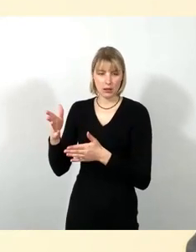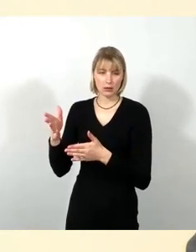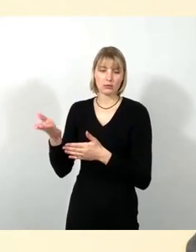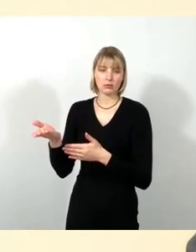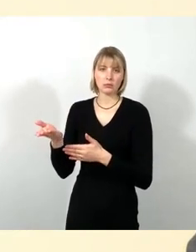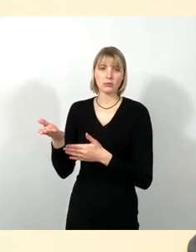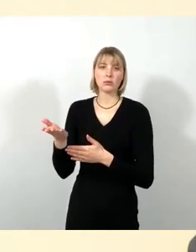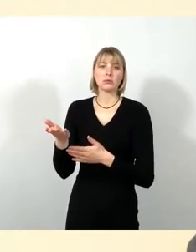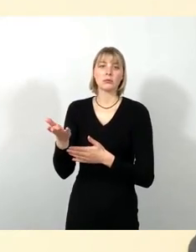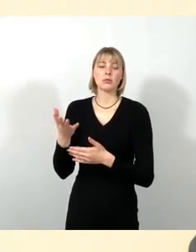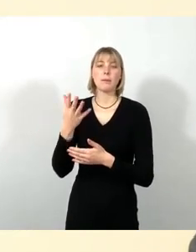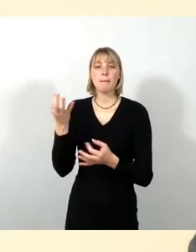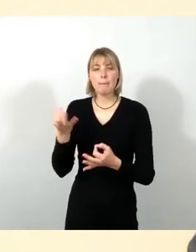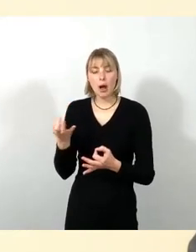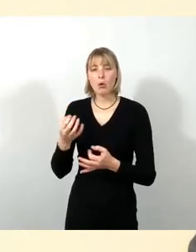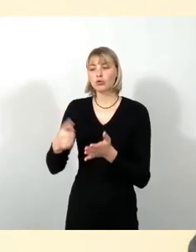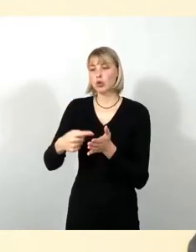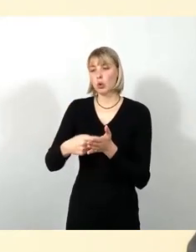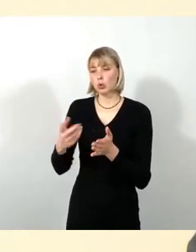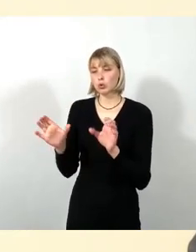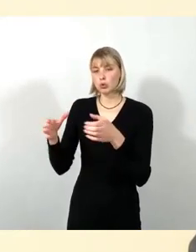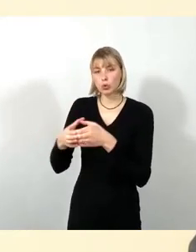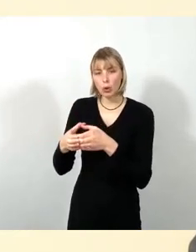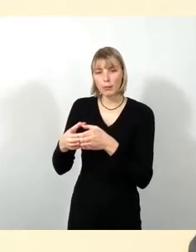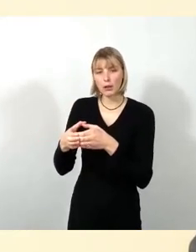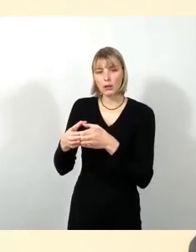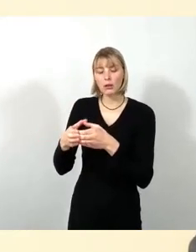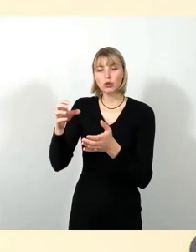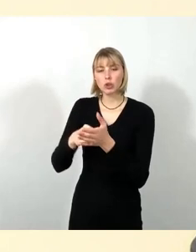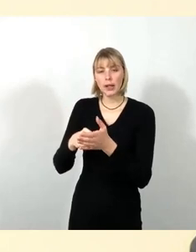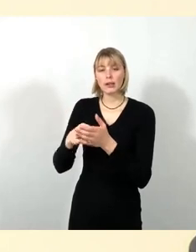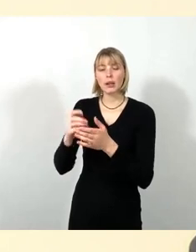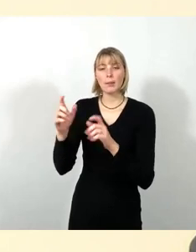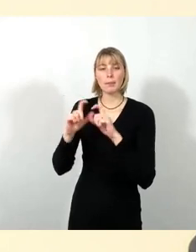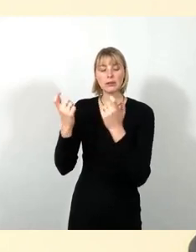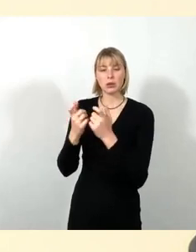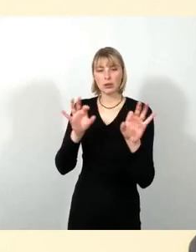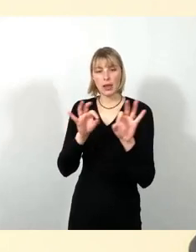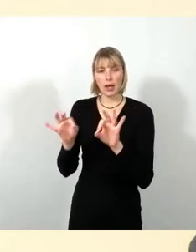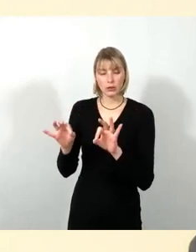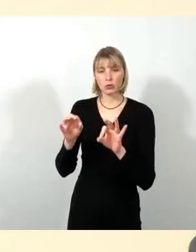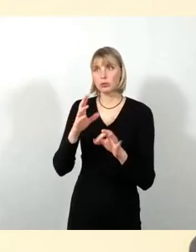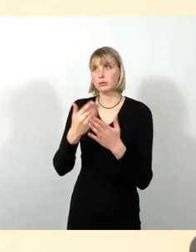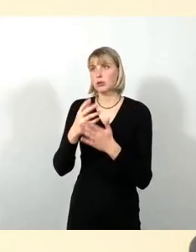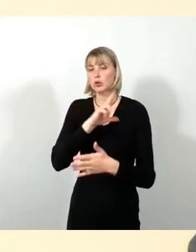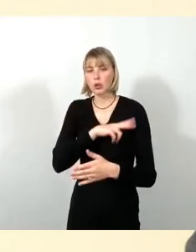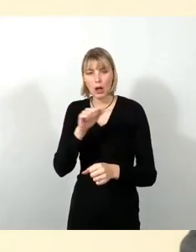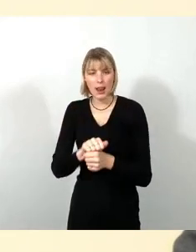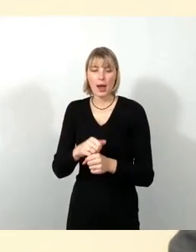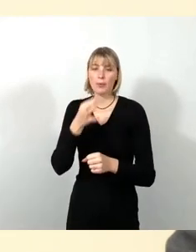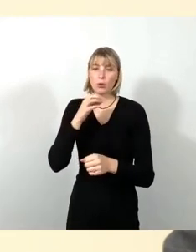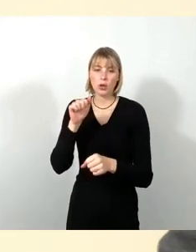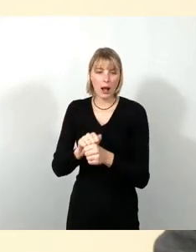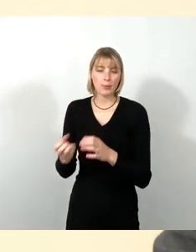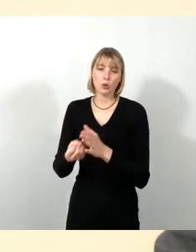Steuerungsgruppe, in der, wie gesagt, auch die Stadtbezirksamtsleitungen drin sind, ebenso Sozialamt, Jugendamt und Kulturamt und